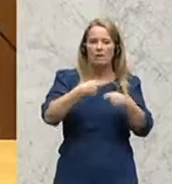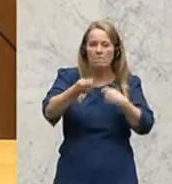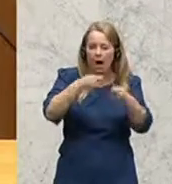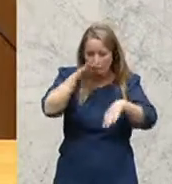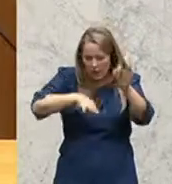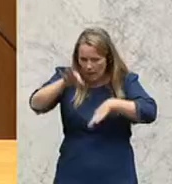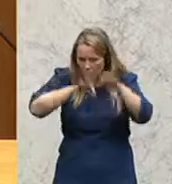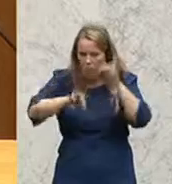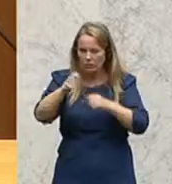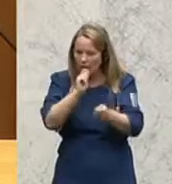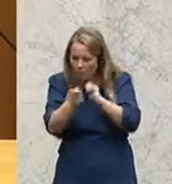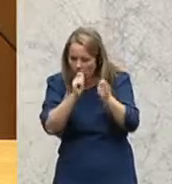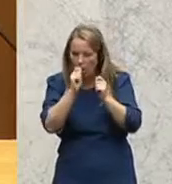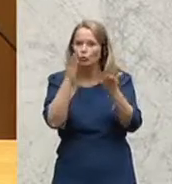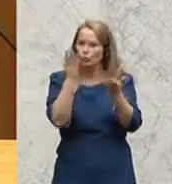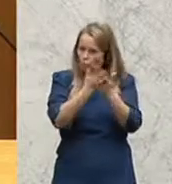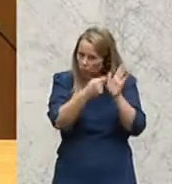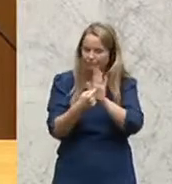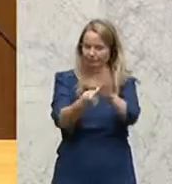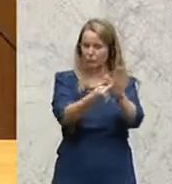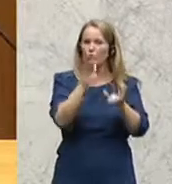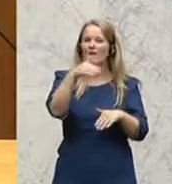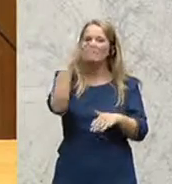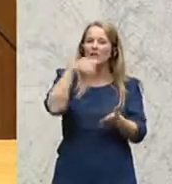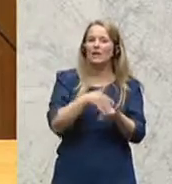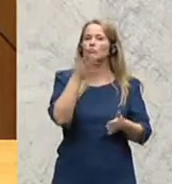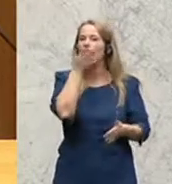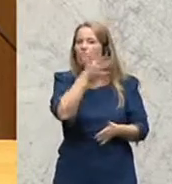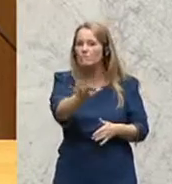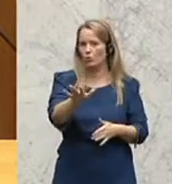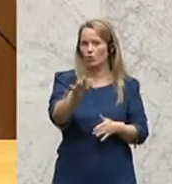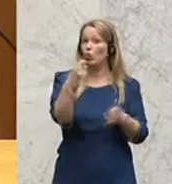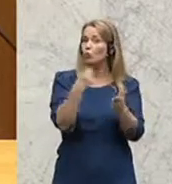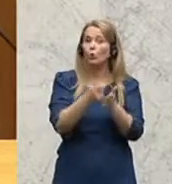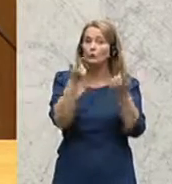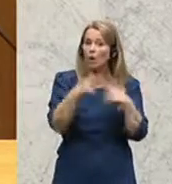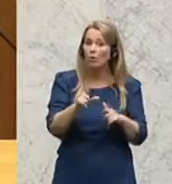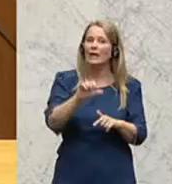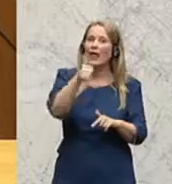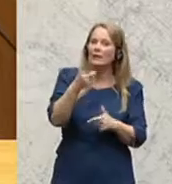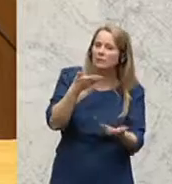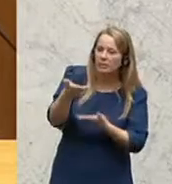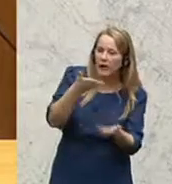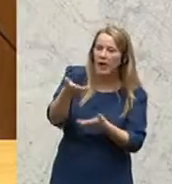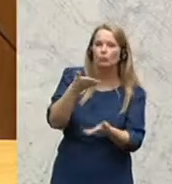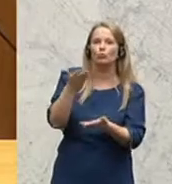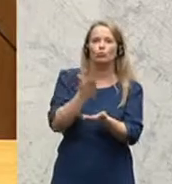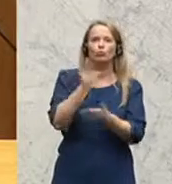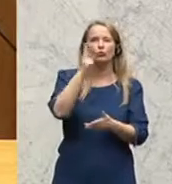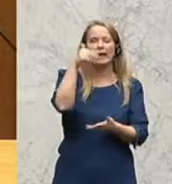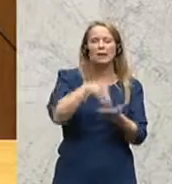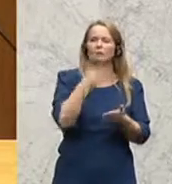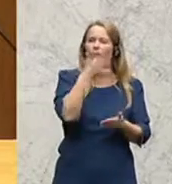und Reports. Es wurden über 4.500 kostenlose Erstberatungen durchgeführt und 3